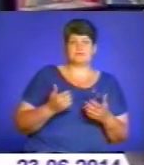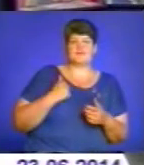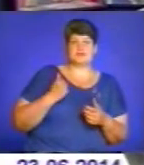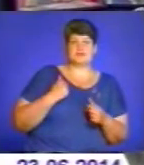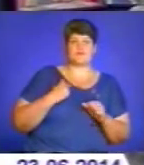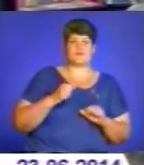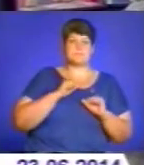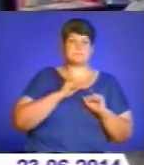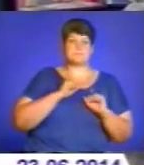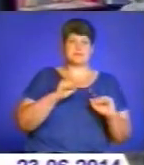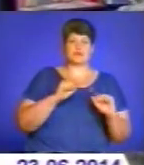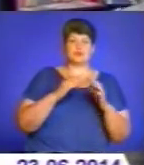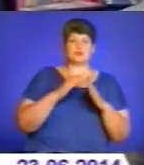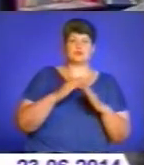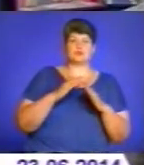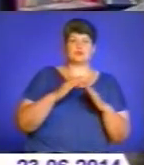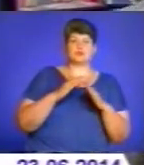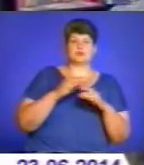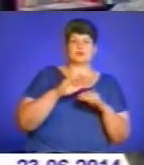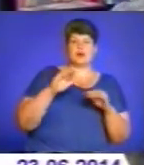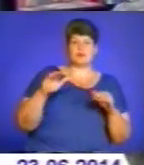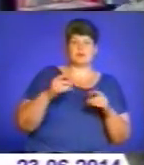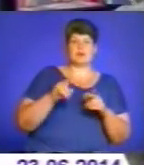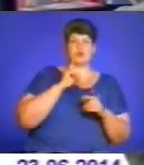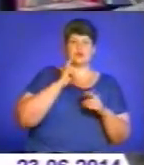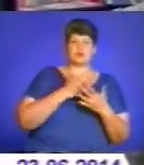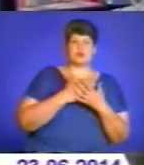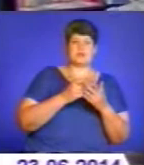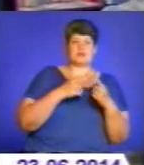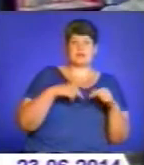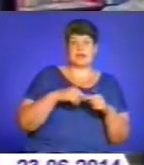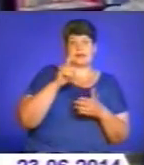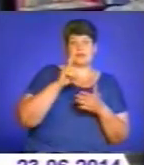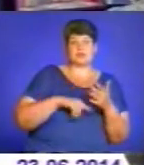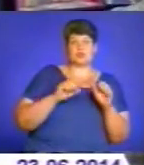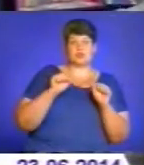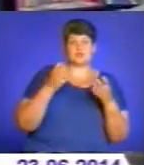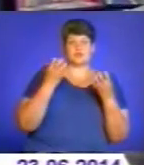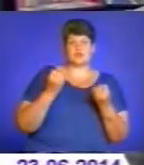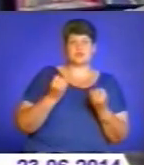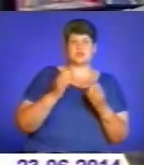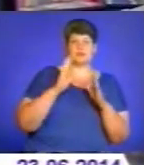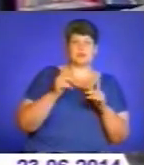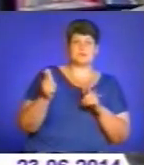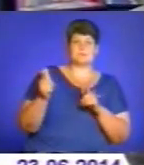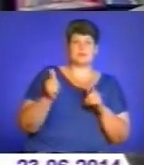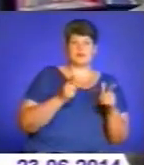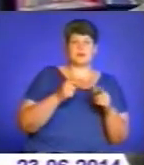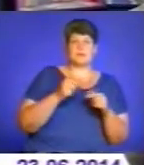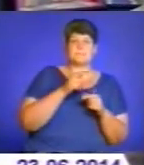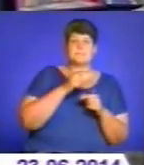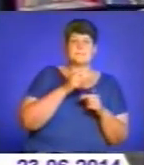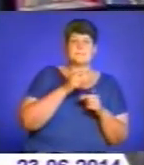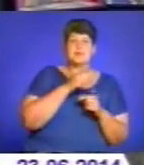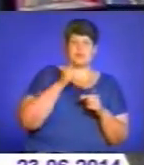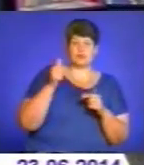військово-патріотичного табору, але для молодіжних громадських організацій. Я надію, що цього року, можливо, це ще буде якийсь такий підготовчий період, а з наступного року орлядко